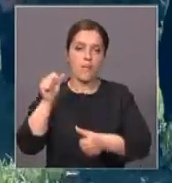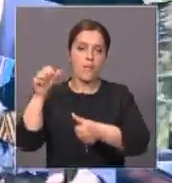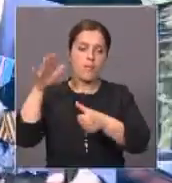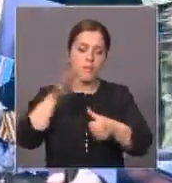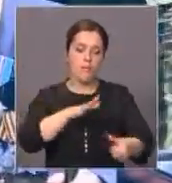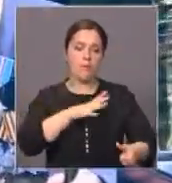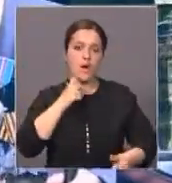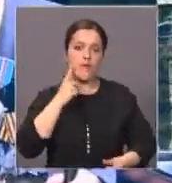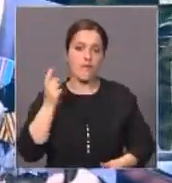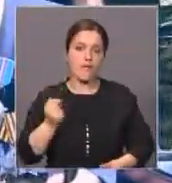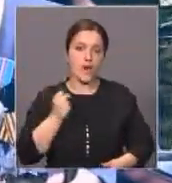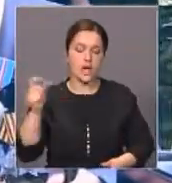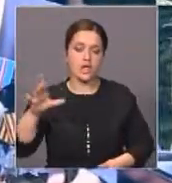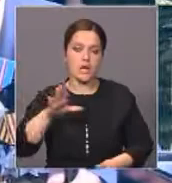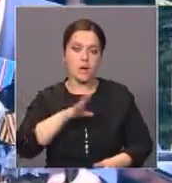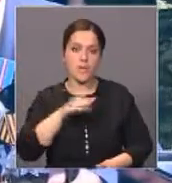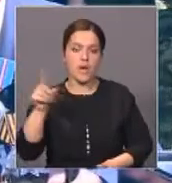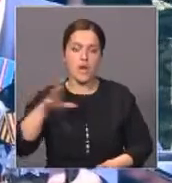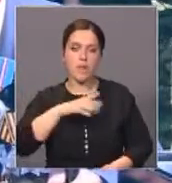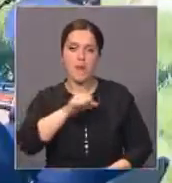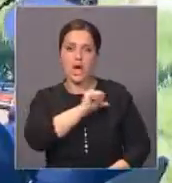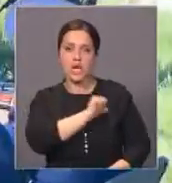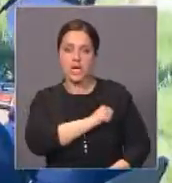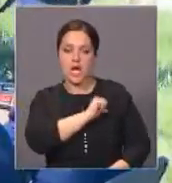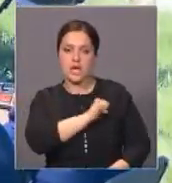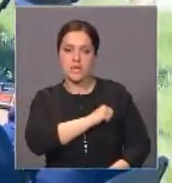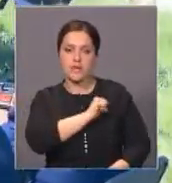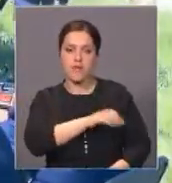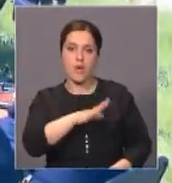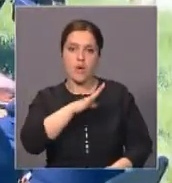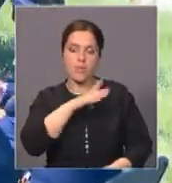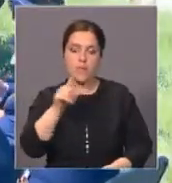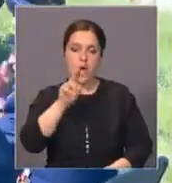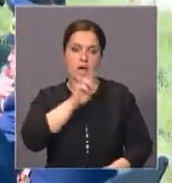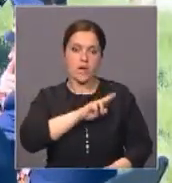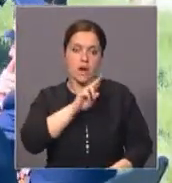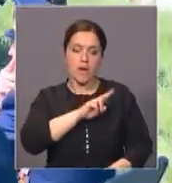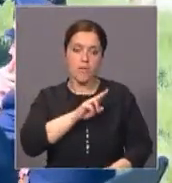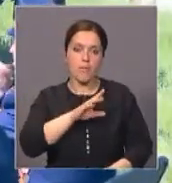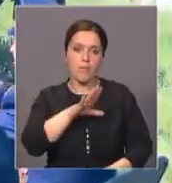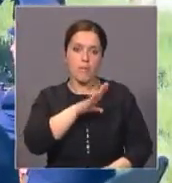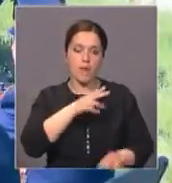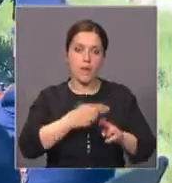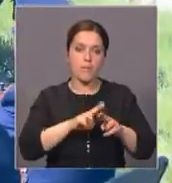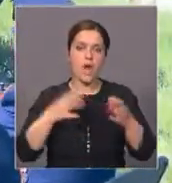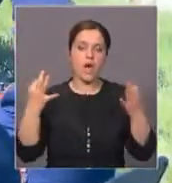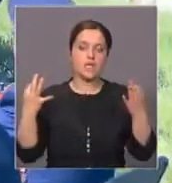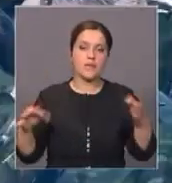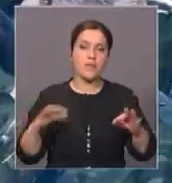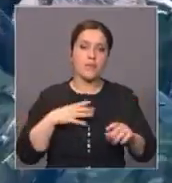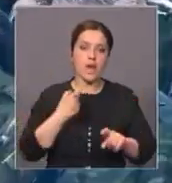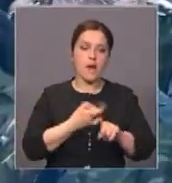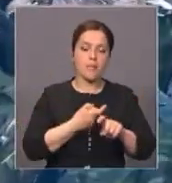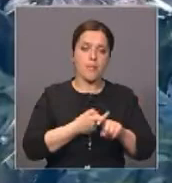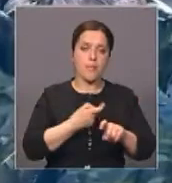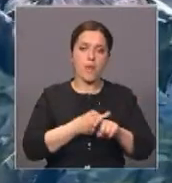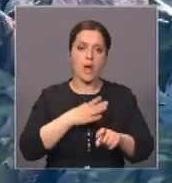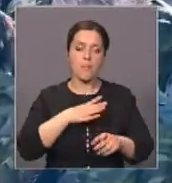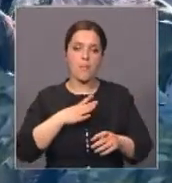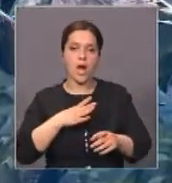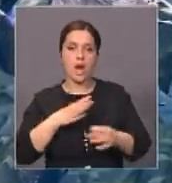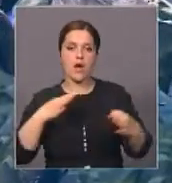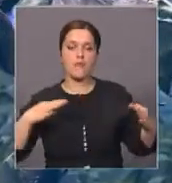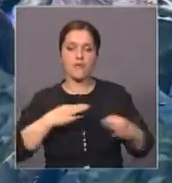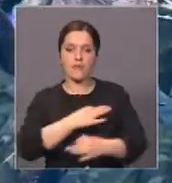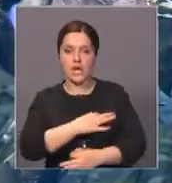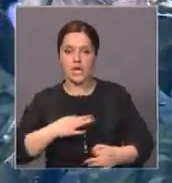Багбергенов в военные годы был разведчиком, совершал диверсии в тылу врага, освобождал от фашистов Ленинград, Венгрию, Австрию и